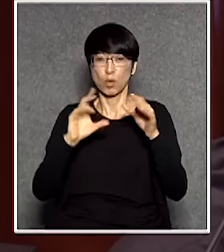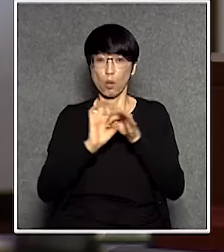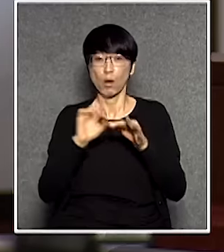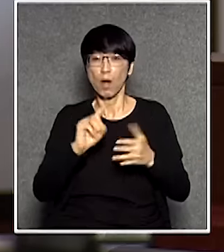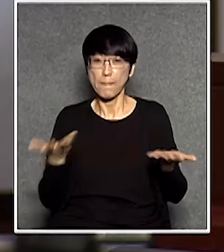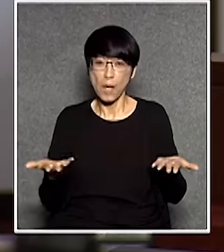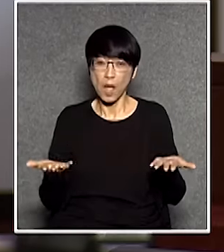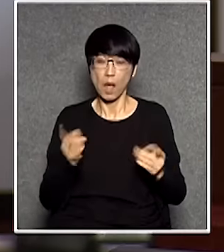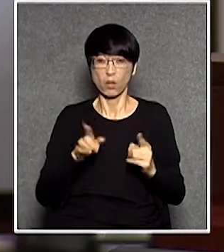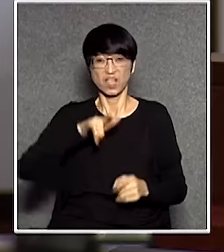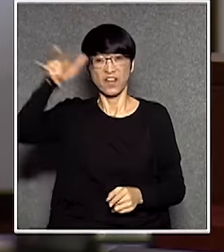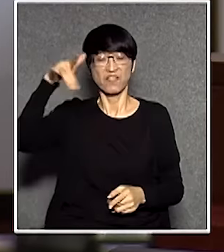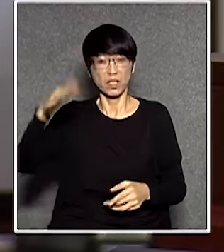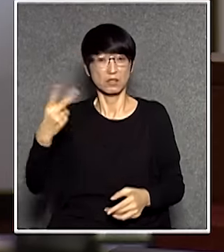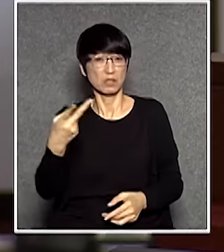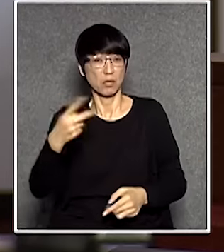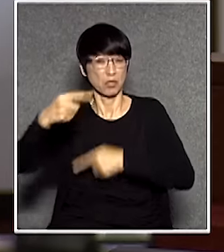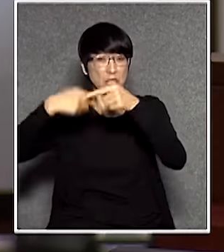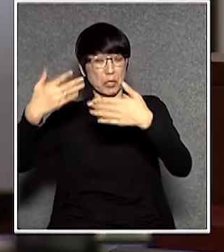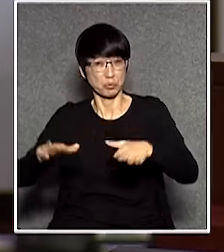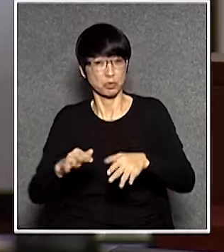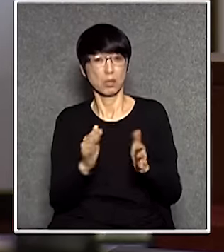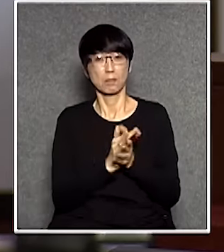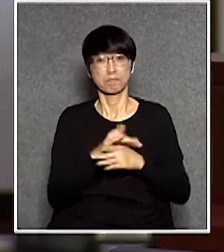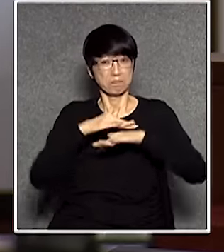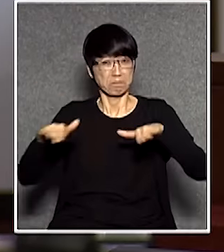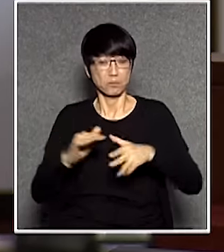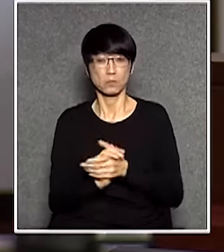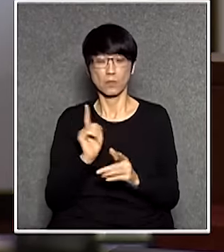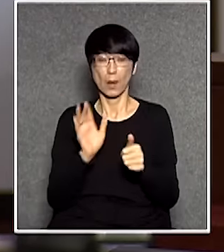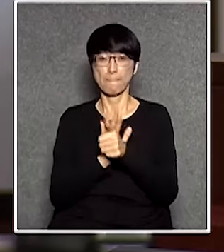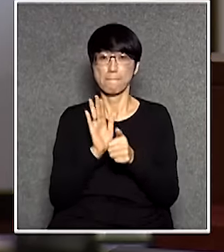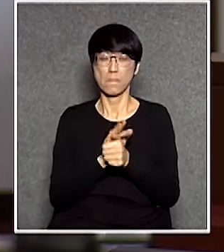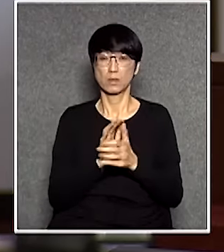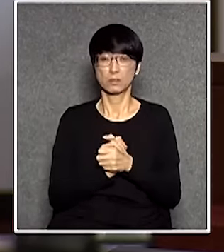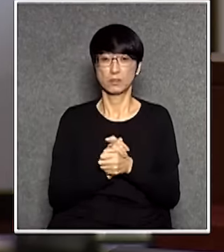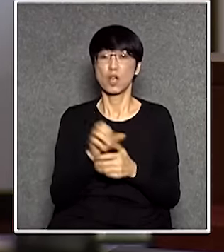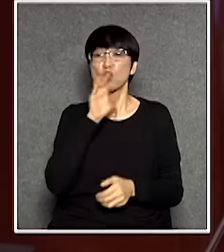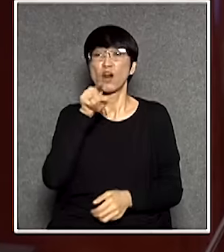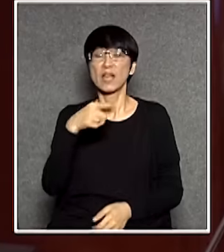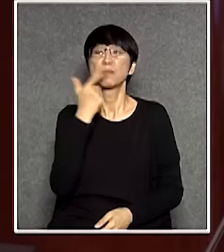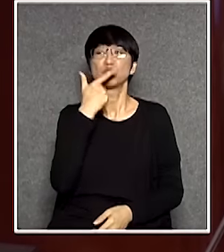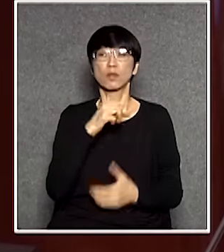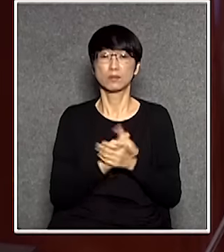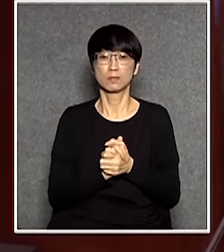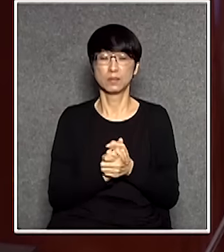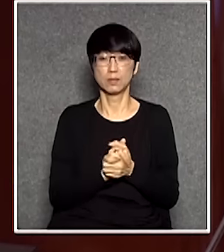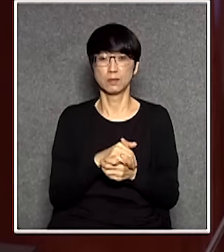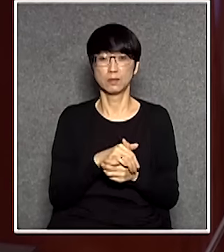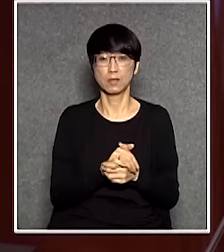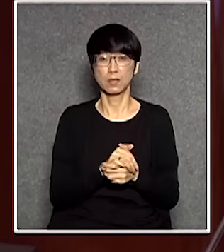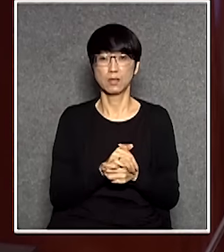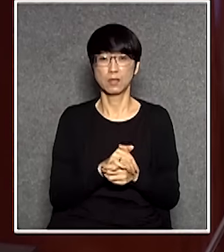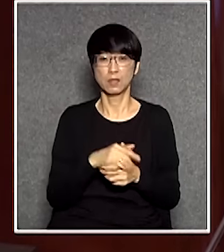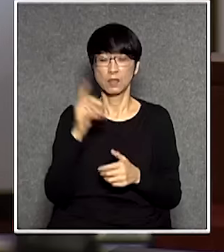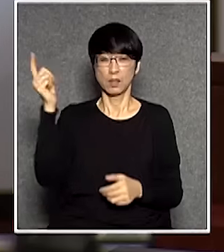長的主要職能呢就是執行民航條例包括為香港一講你你就不喜歡的包括為香港飛航情報